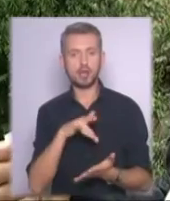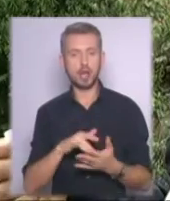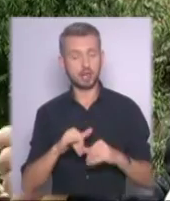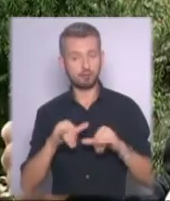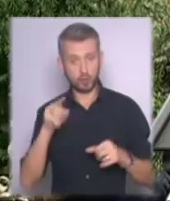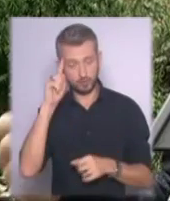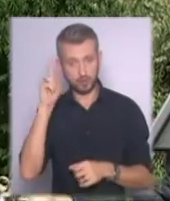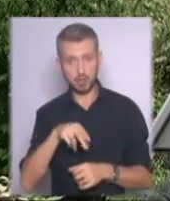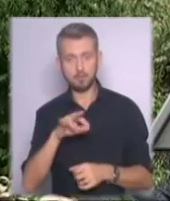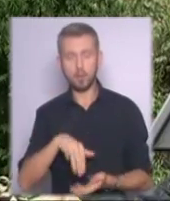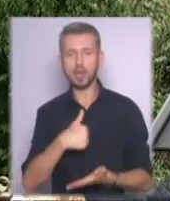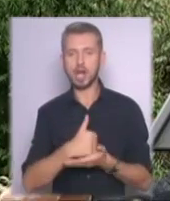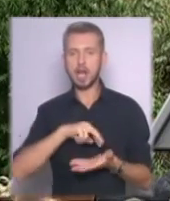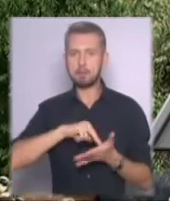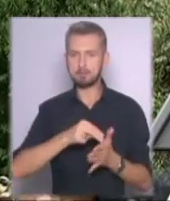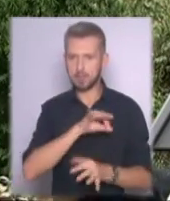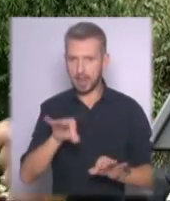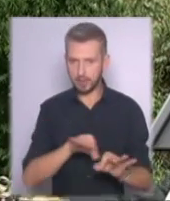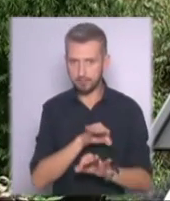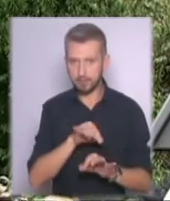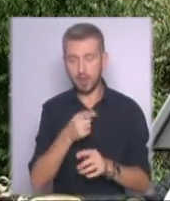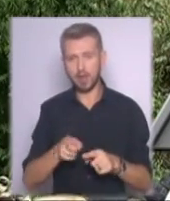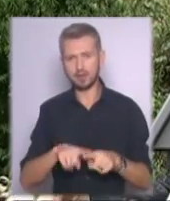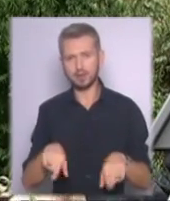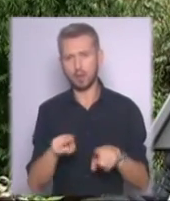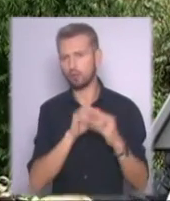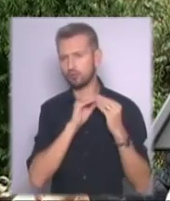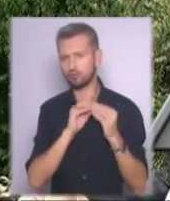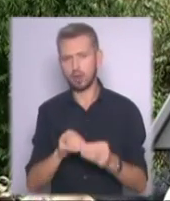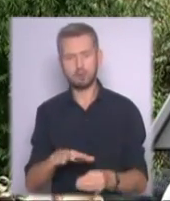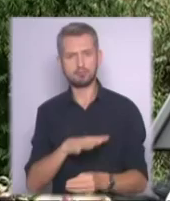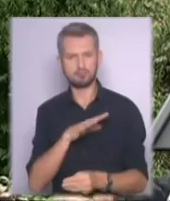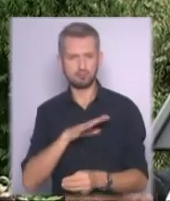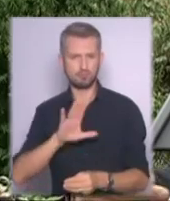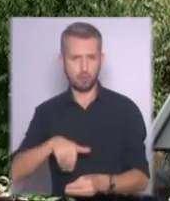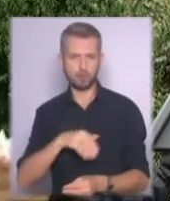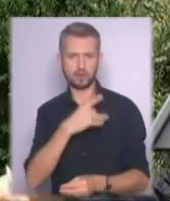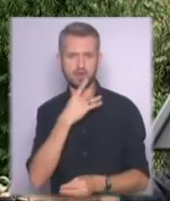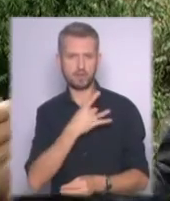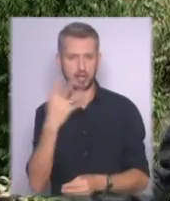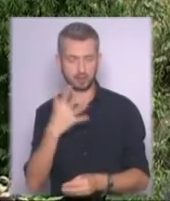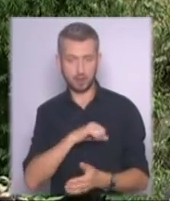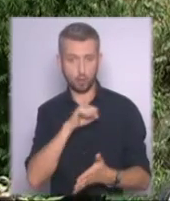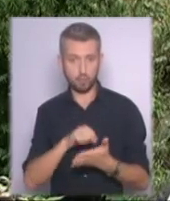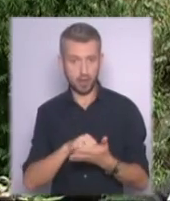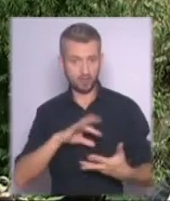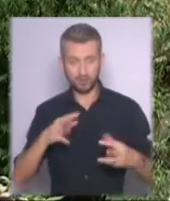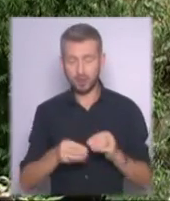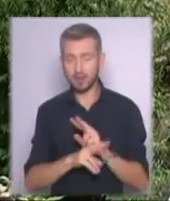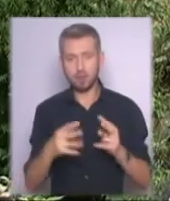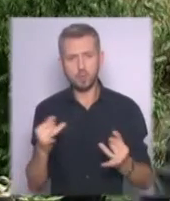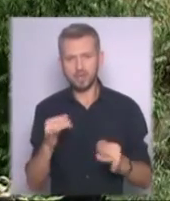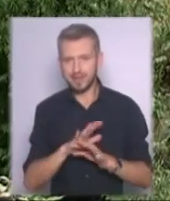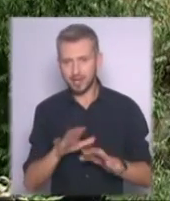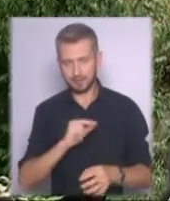знаєте, по генеральним планам. Це такий консервативний постсовітський документ, який на виході вже нікому не цікавий і не